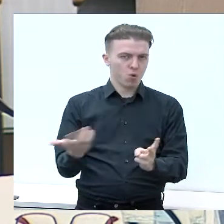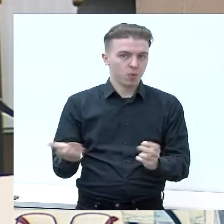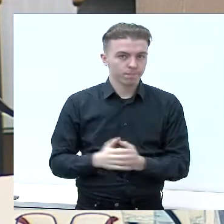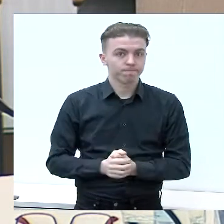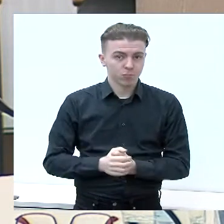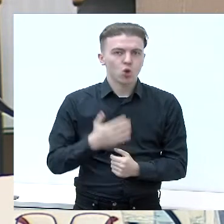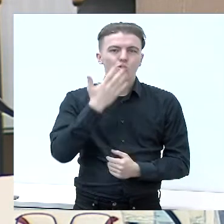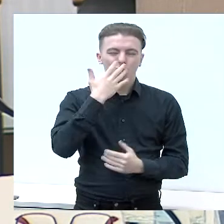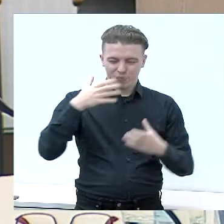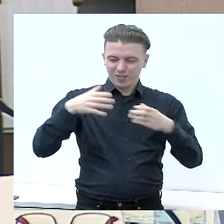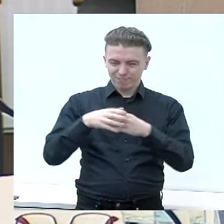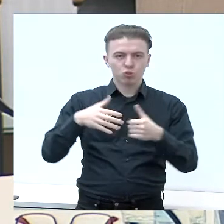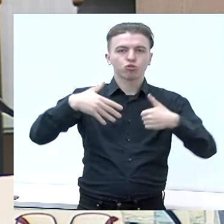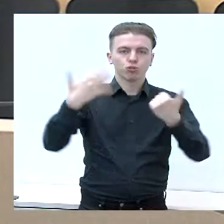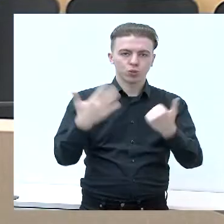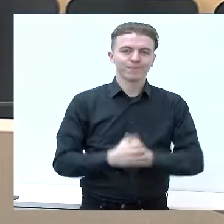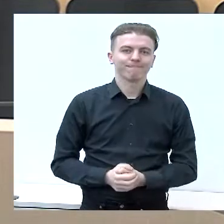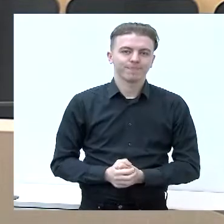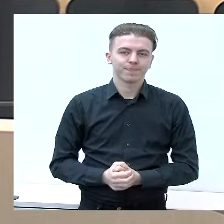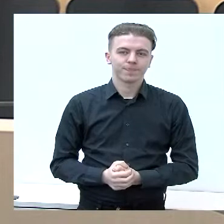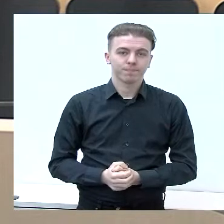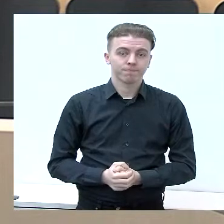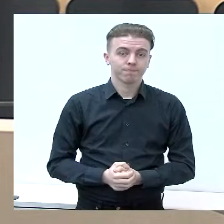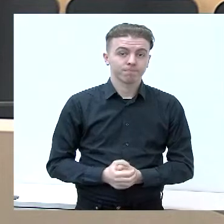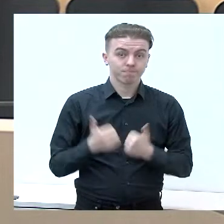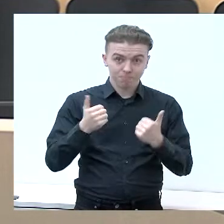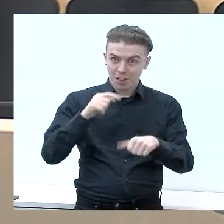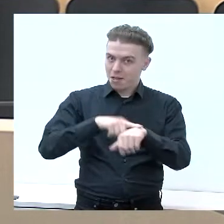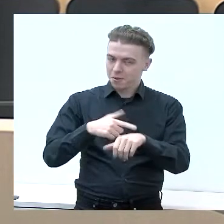sąrašą numeri šeši. Dėkui, sutaupite laiką.